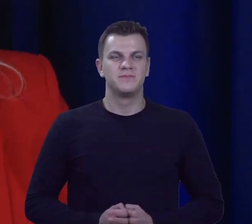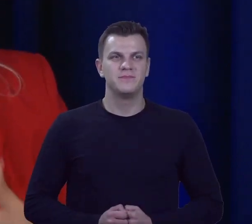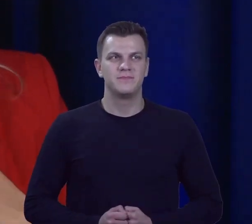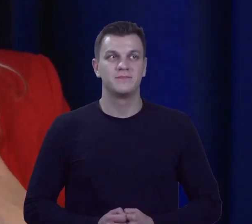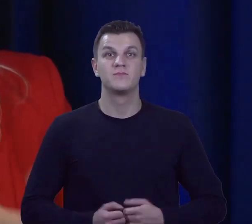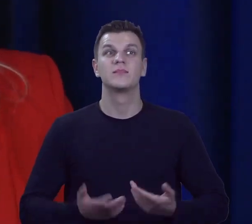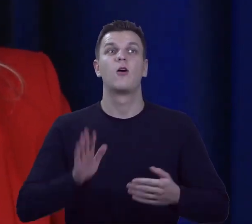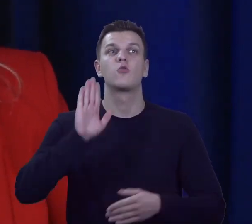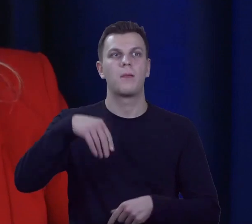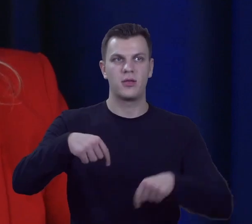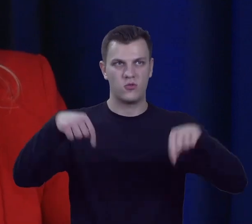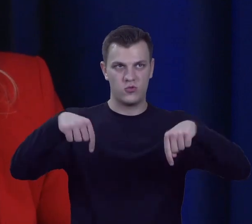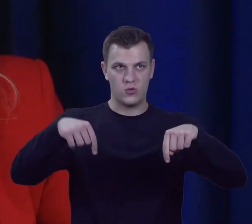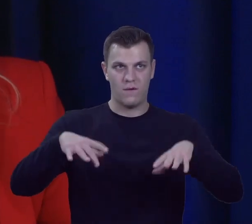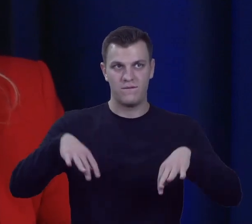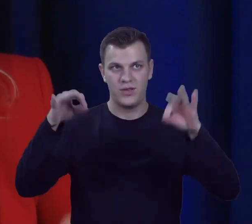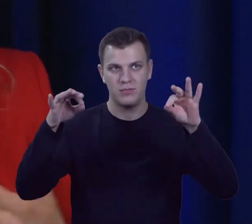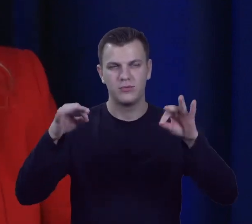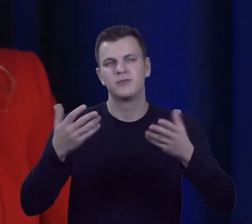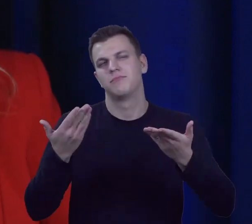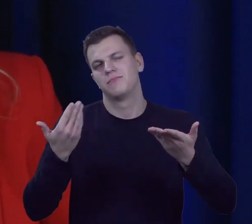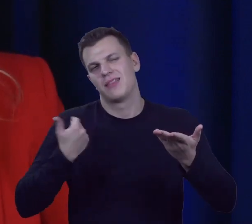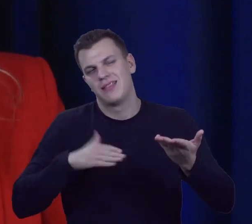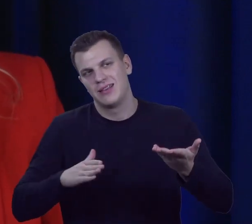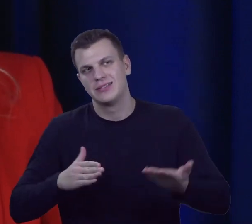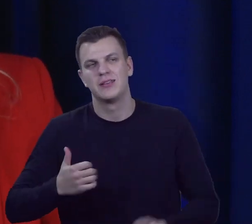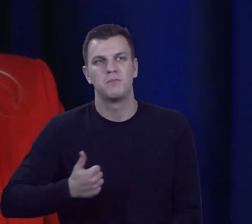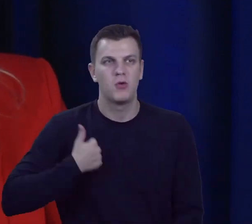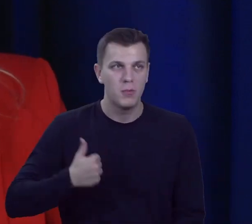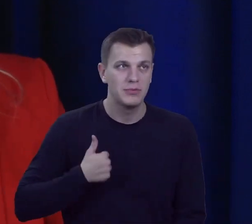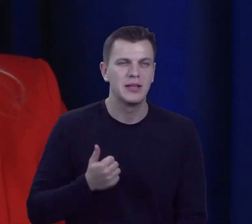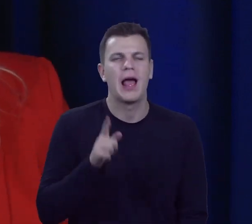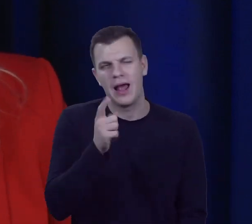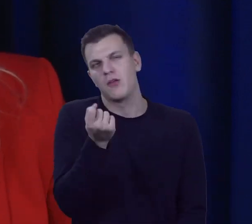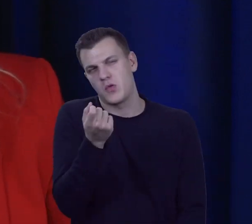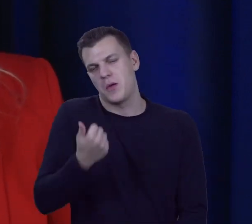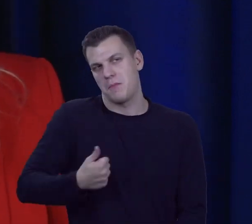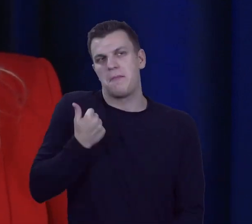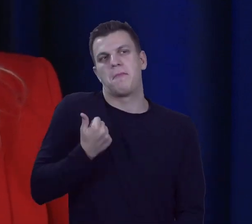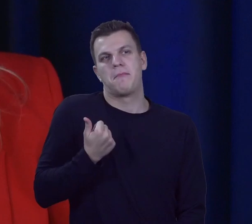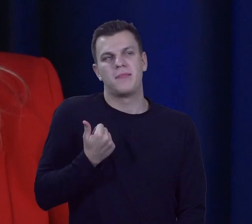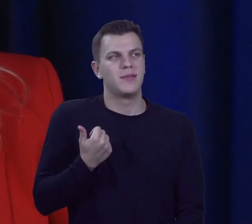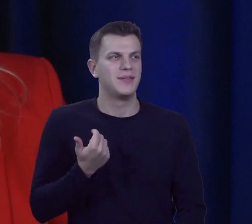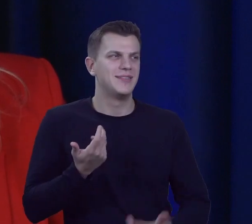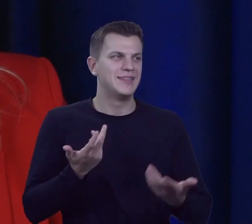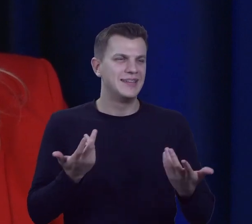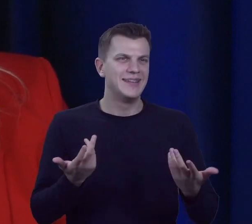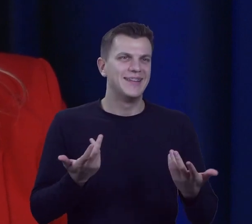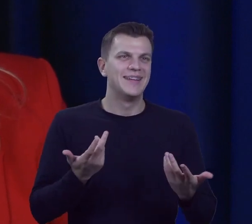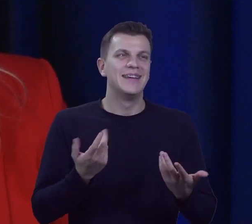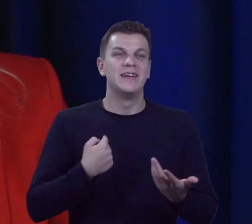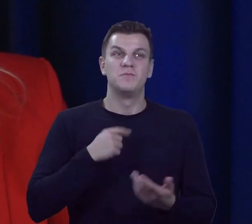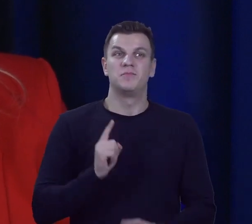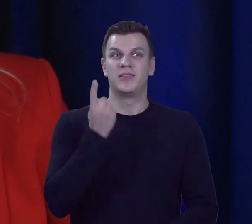dopiero, tak nie chwaląc się, ale jednak troszkę, zaraz dam argumenty na to, jestem pierwszym